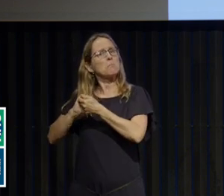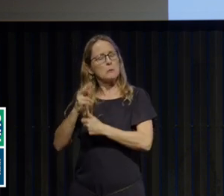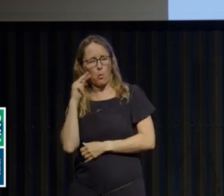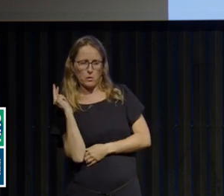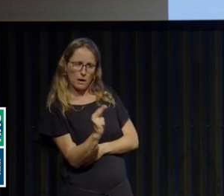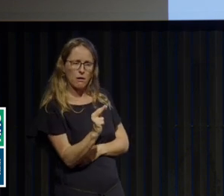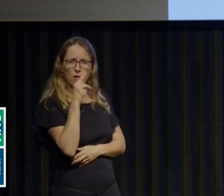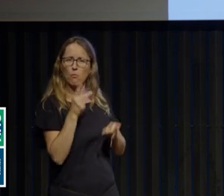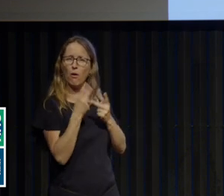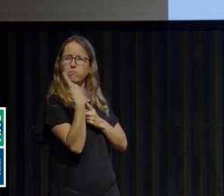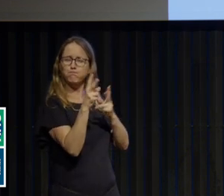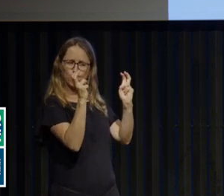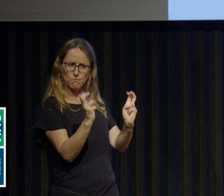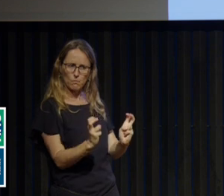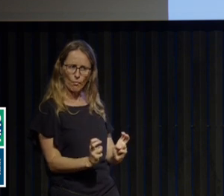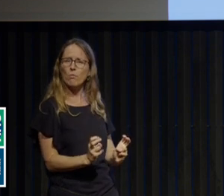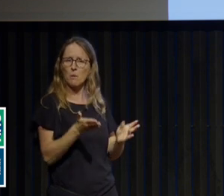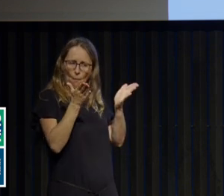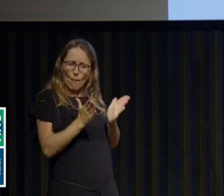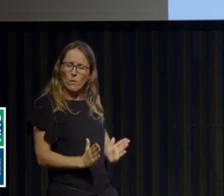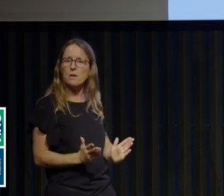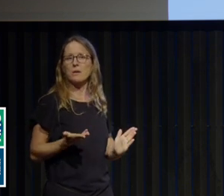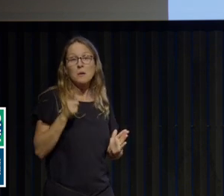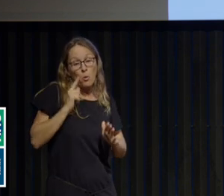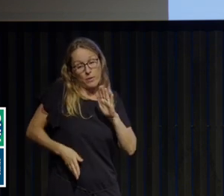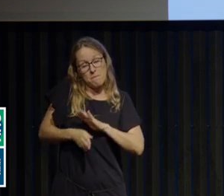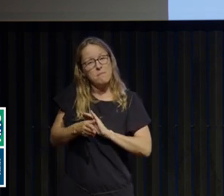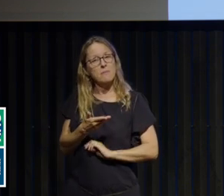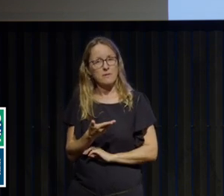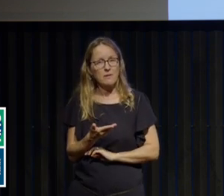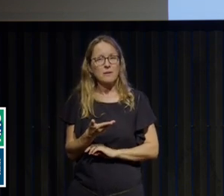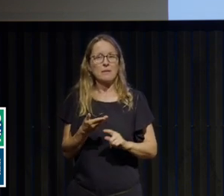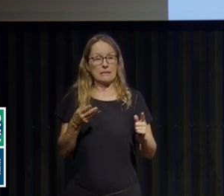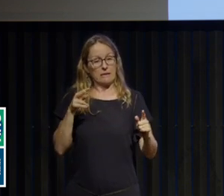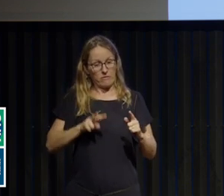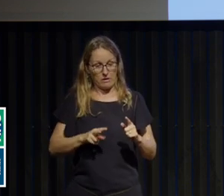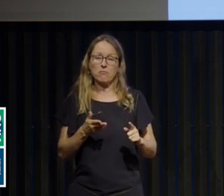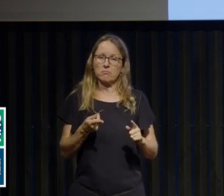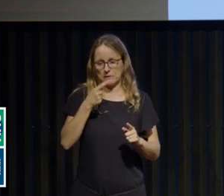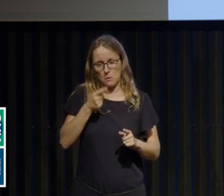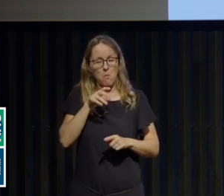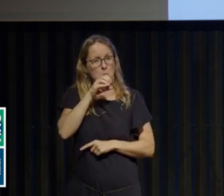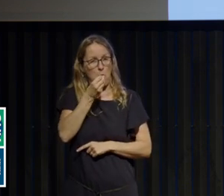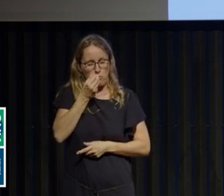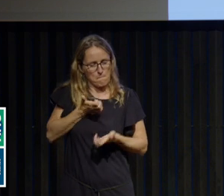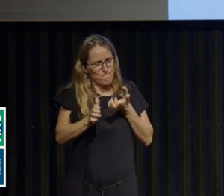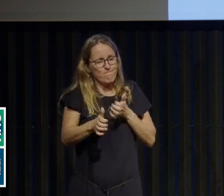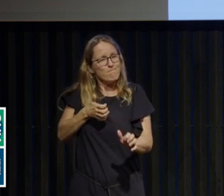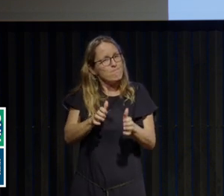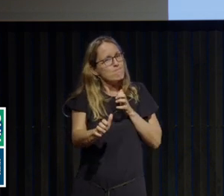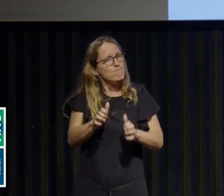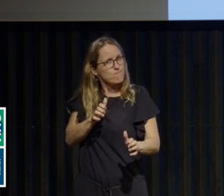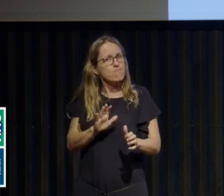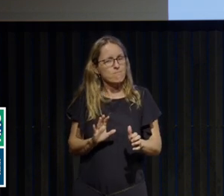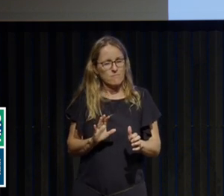maigri. Et elle a beaucoup maigri parce qu'au départ, il y a une conduite active de restriction alimentaire qui